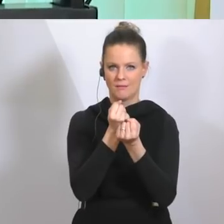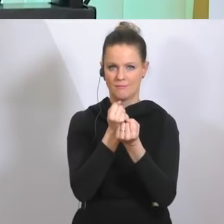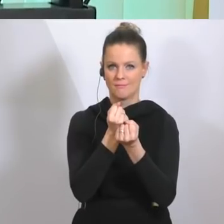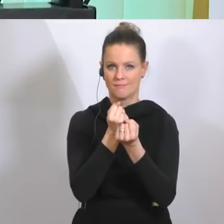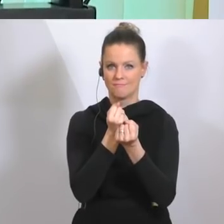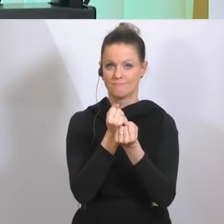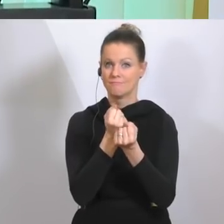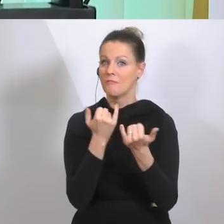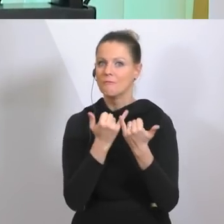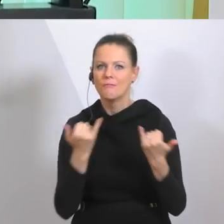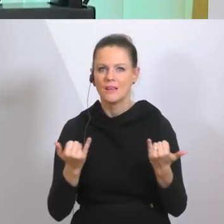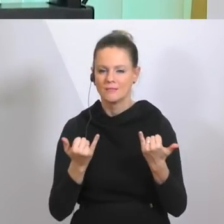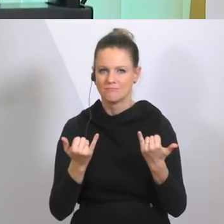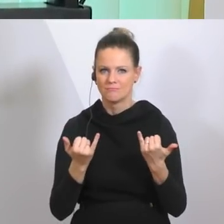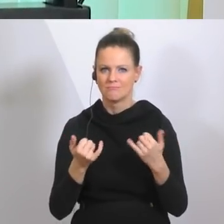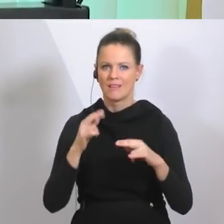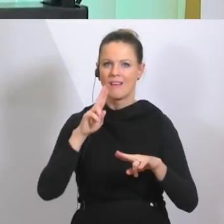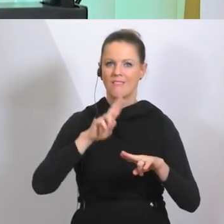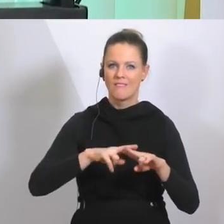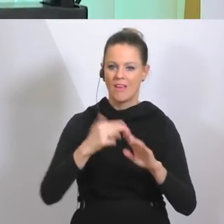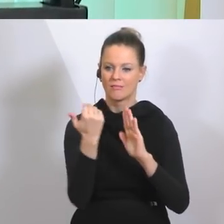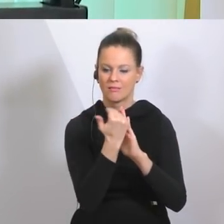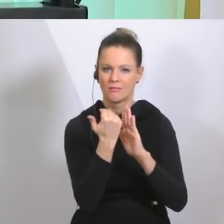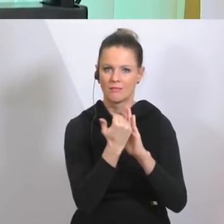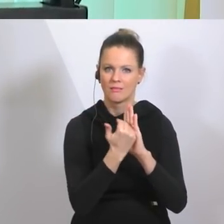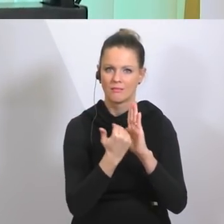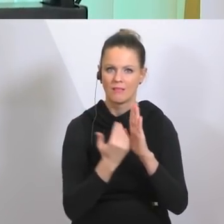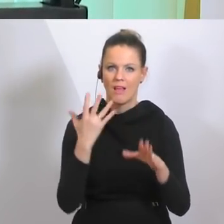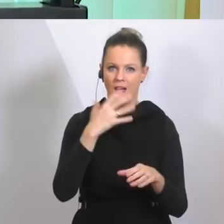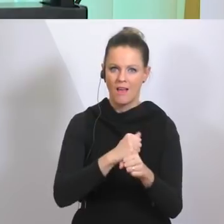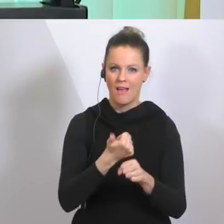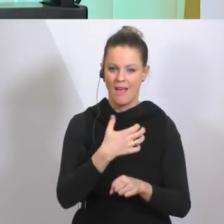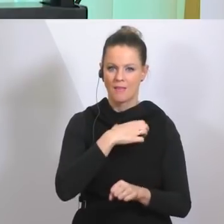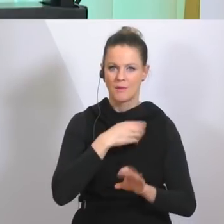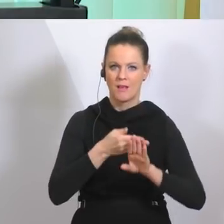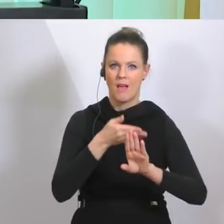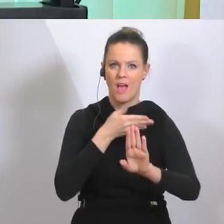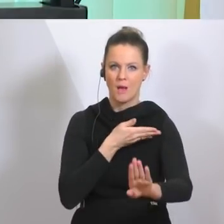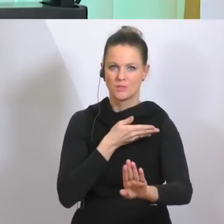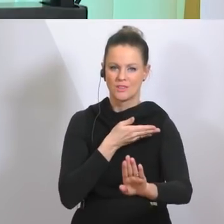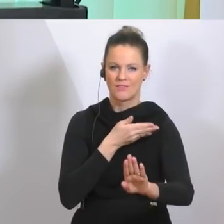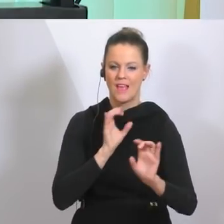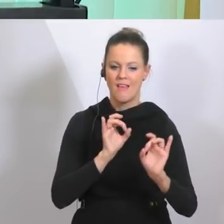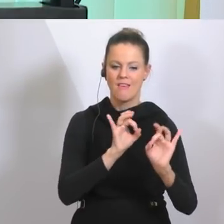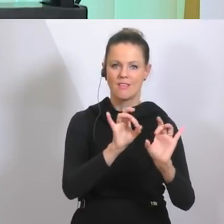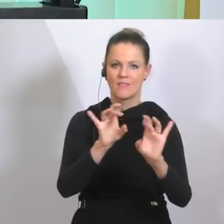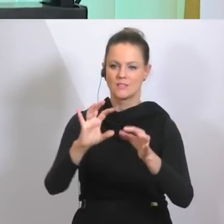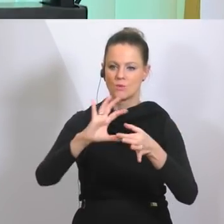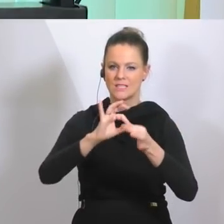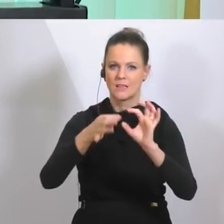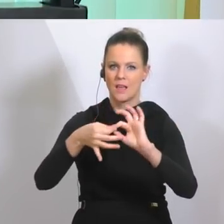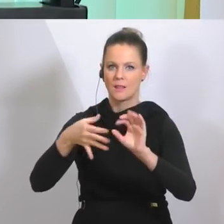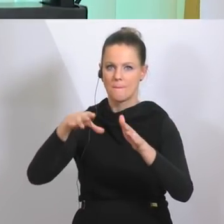Vorgaben hält, wenn man den Meter Abstand einhält, der so wichtig ist, um die Infektionskette zu durchbrechen.